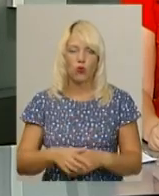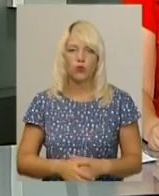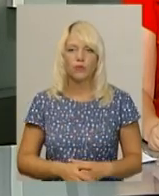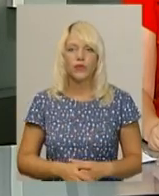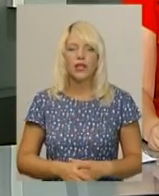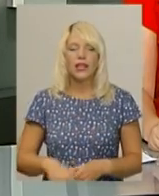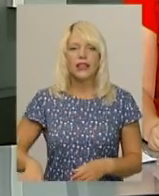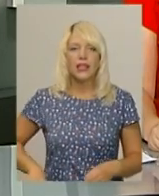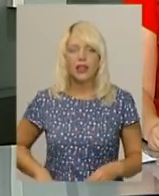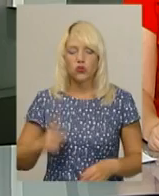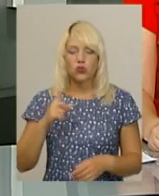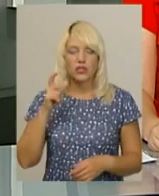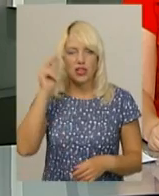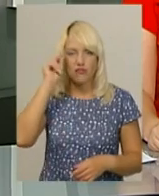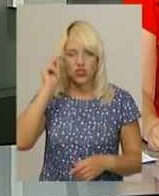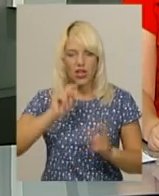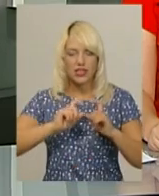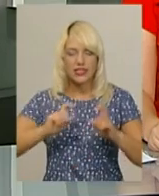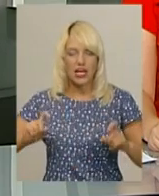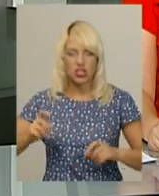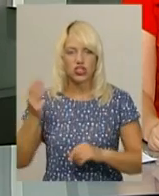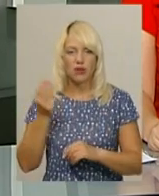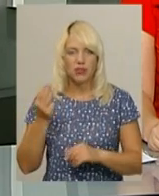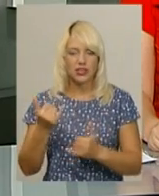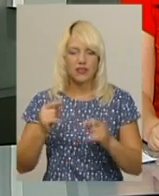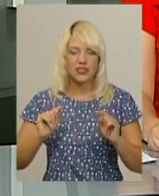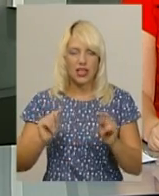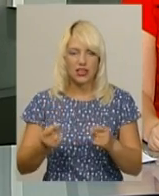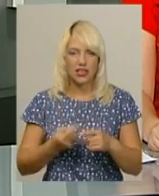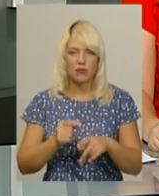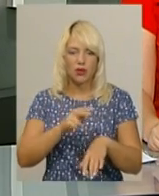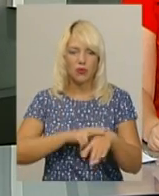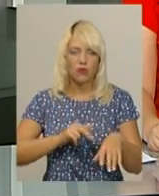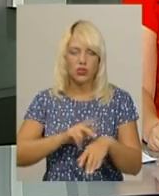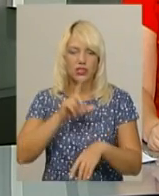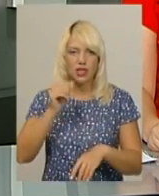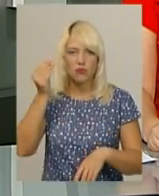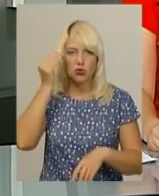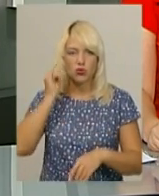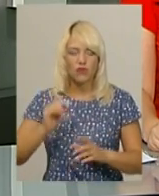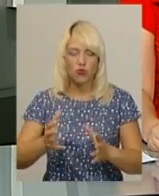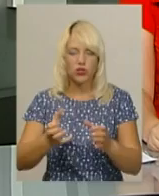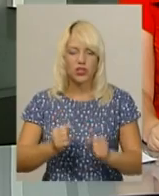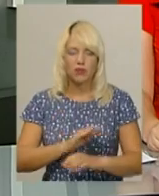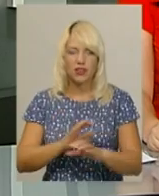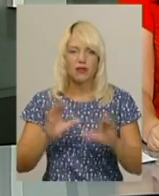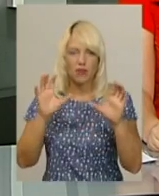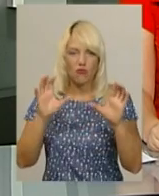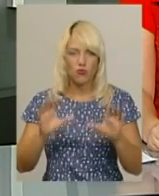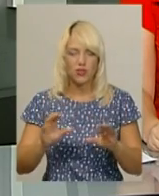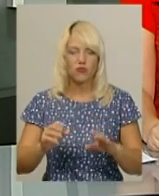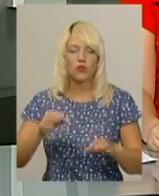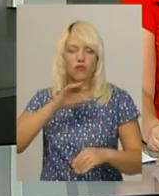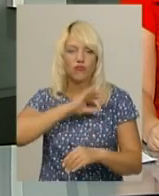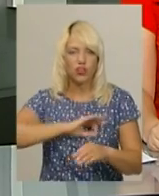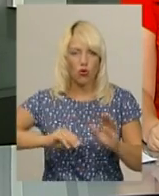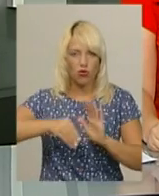Директора одного з навчальних закладів Шепетівки затримали сьогодні правоохоронці за підозрою в отриманні неправомірної вигоди. Про це